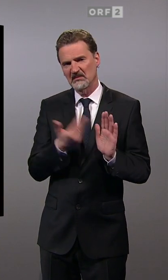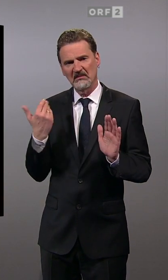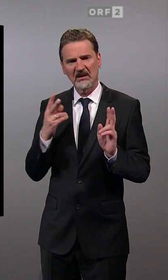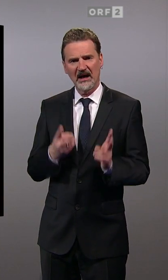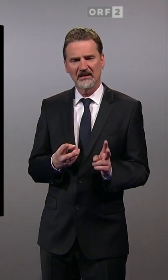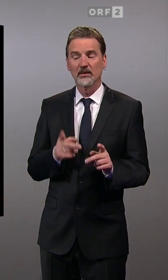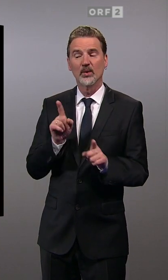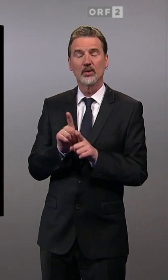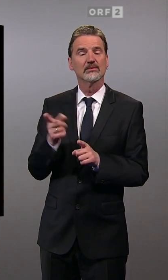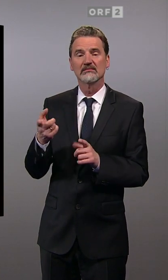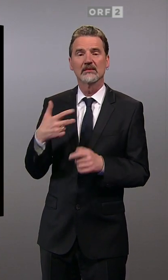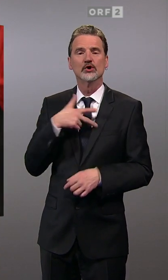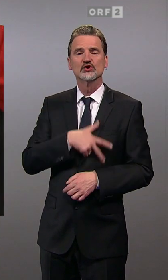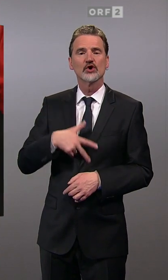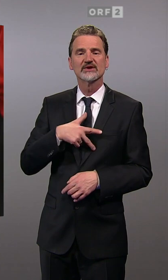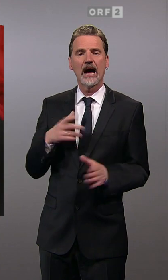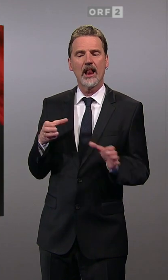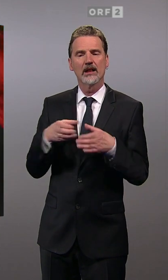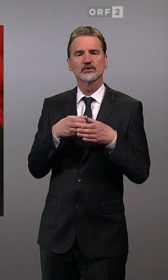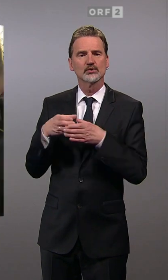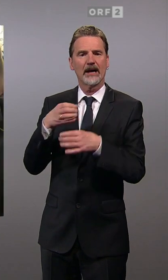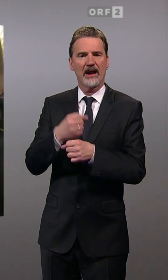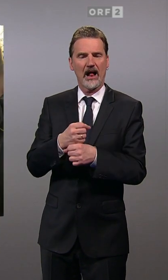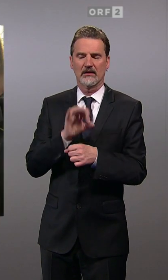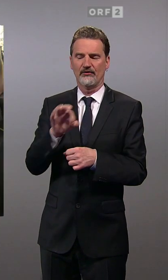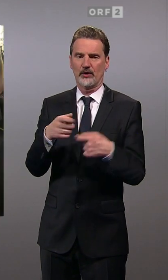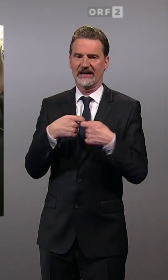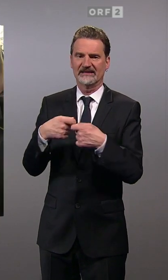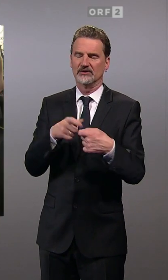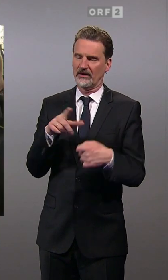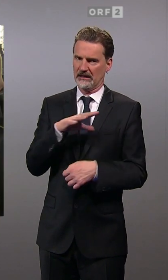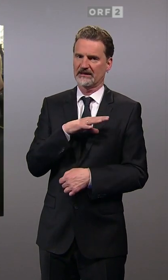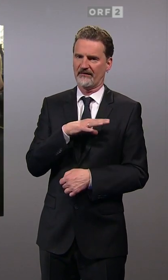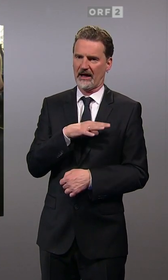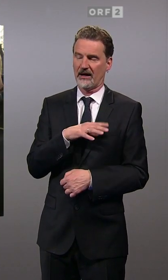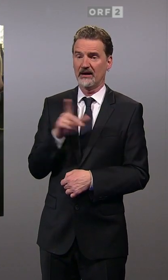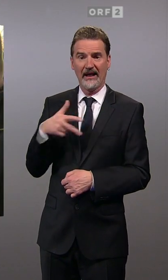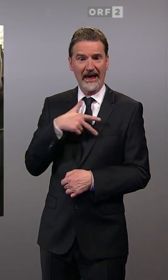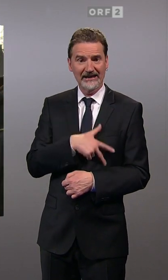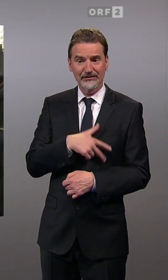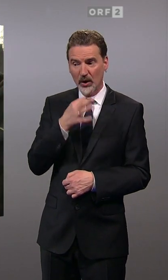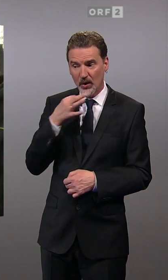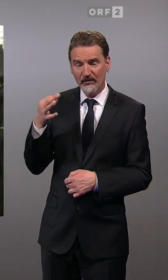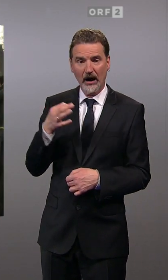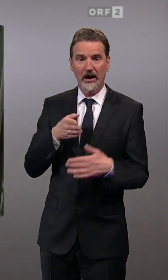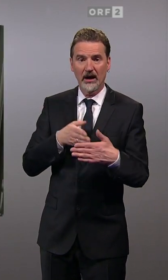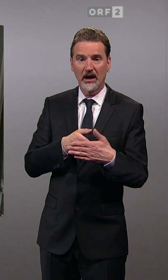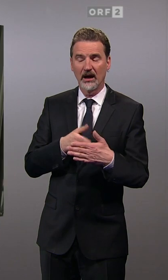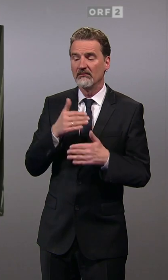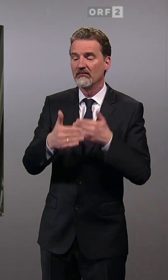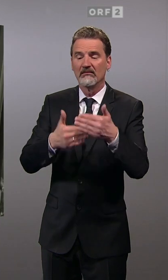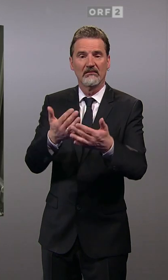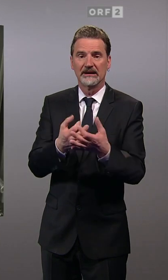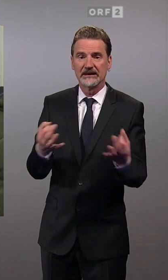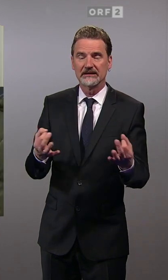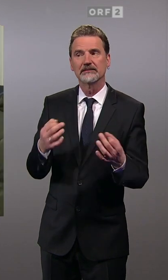sozialen Zusammenhalt der Gesellschaft gefährdet. Die SPÖ ist in den Umfragen nicht vom Fleck gekommen. Gesetzt wurde auf Themen wie Kinderbetreuung